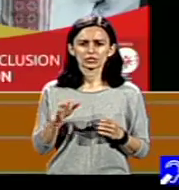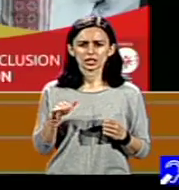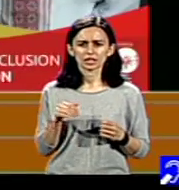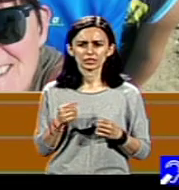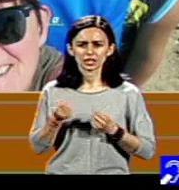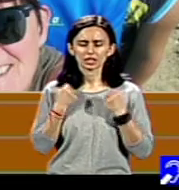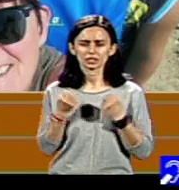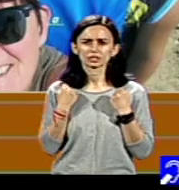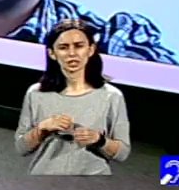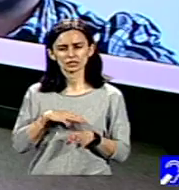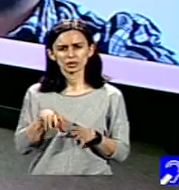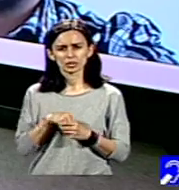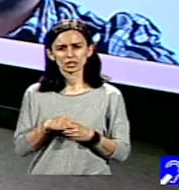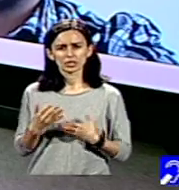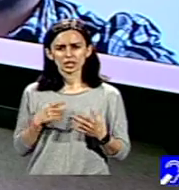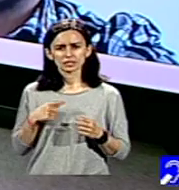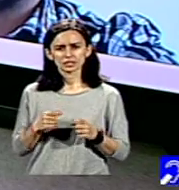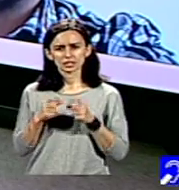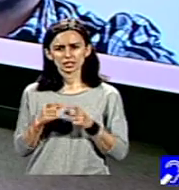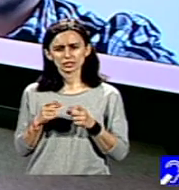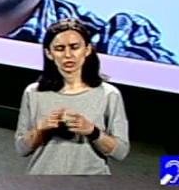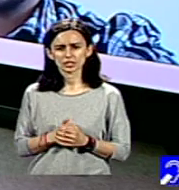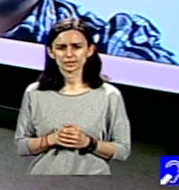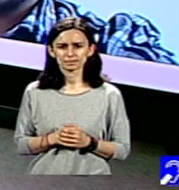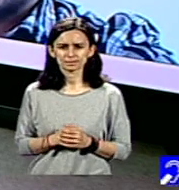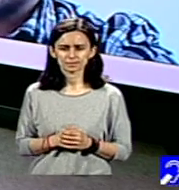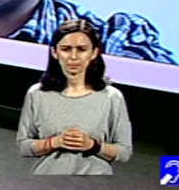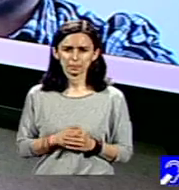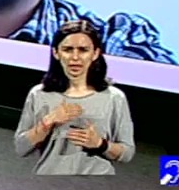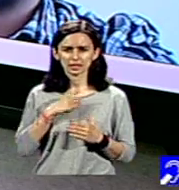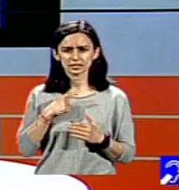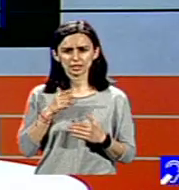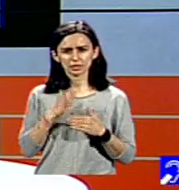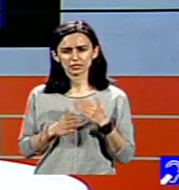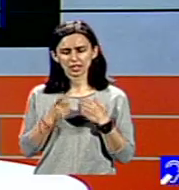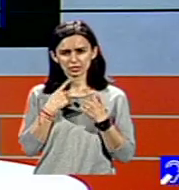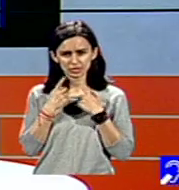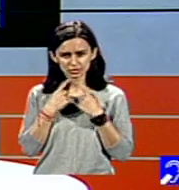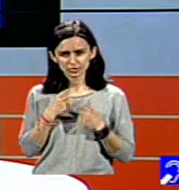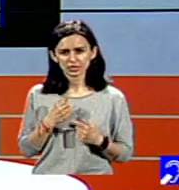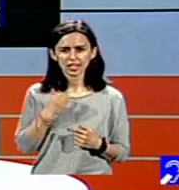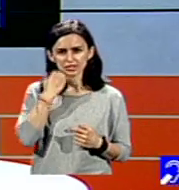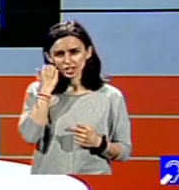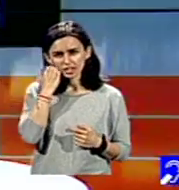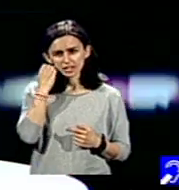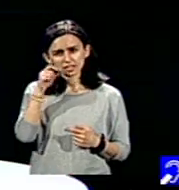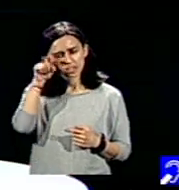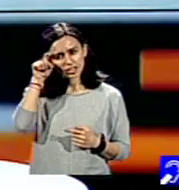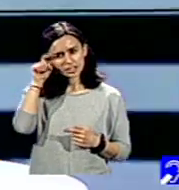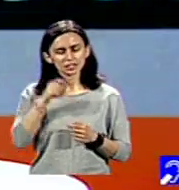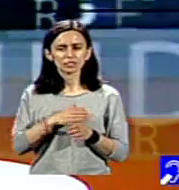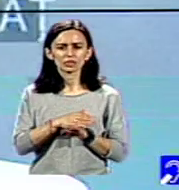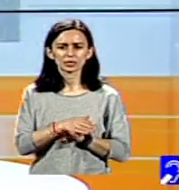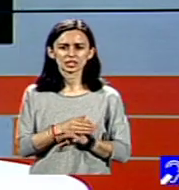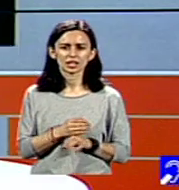activități în centru. Și o ultimă întrebare, da, pentru că suntem la finalul intervenției noastre. Când crezi că vom intra din nou în